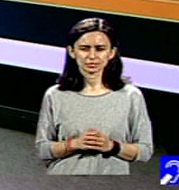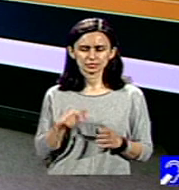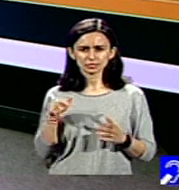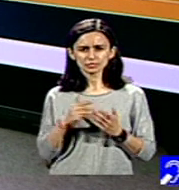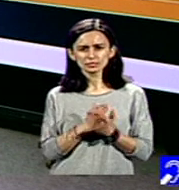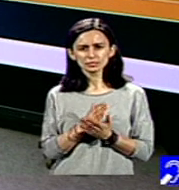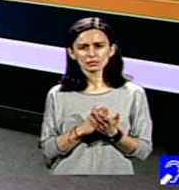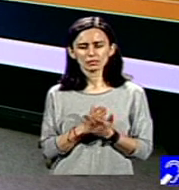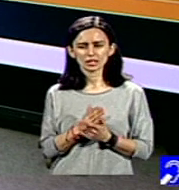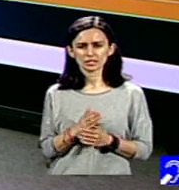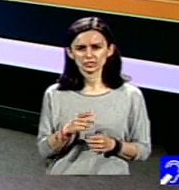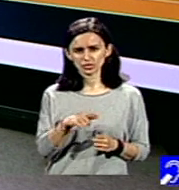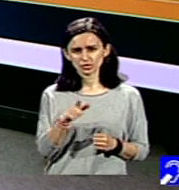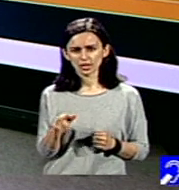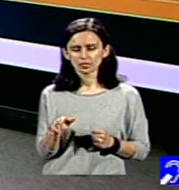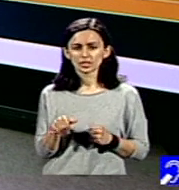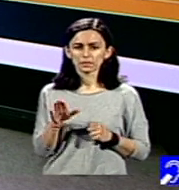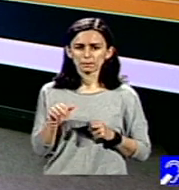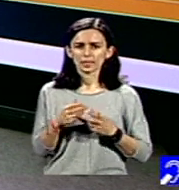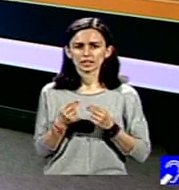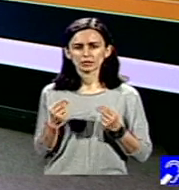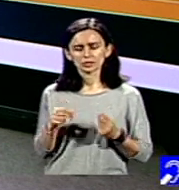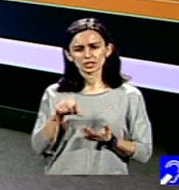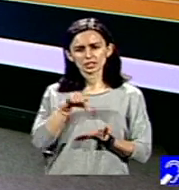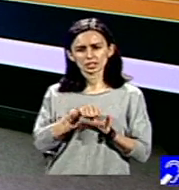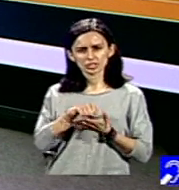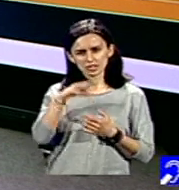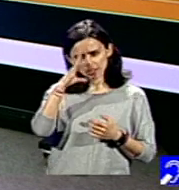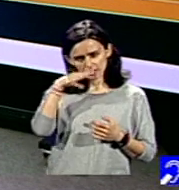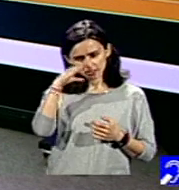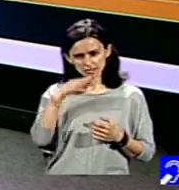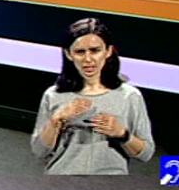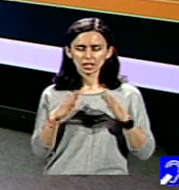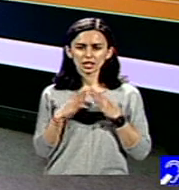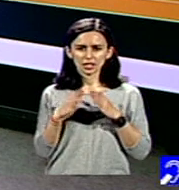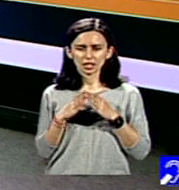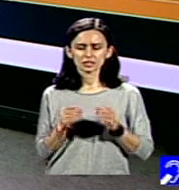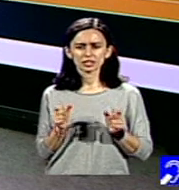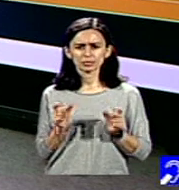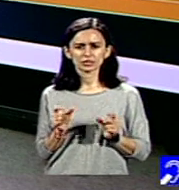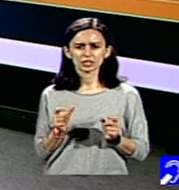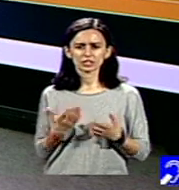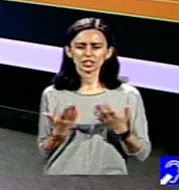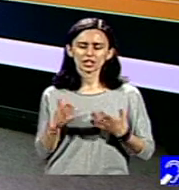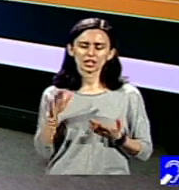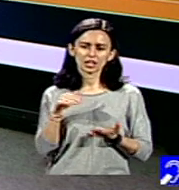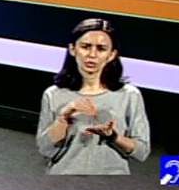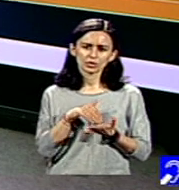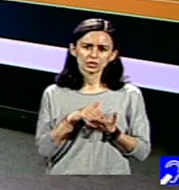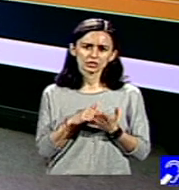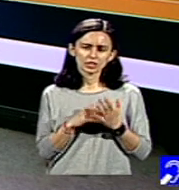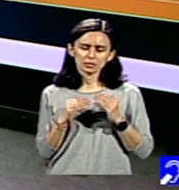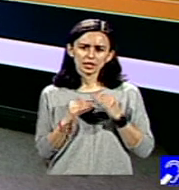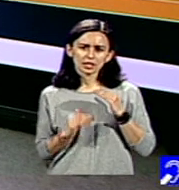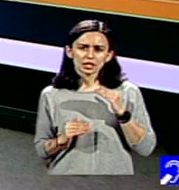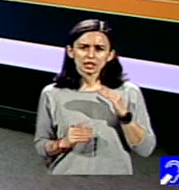voi ați ajuns în momentul de față la mai multe centre de zi, la locuințe protejate care au nivel, să spunem, mai redus